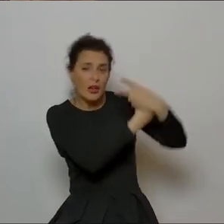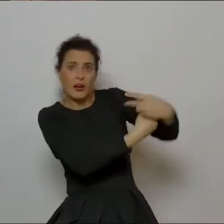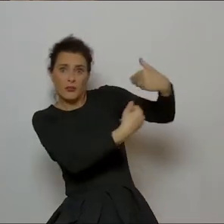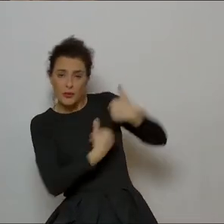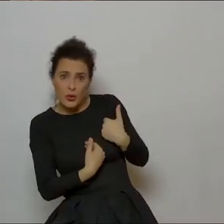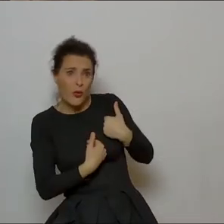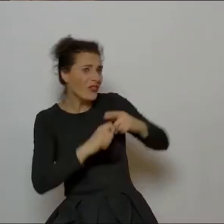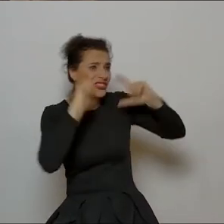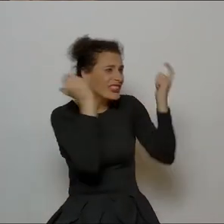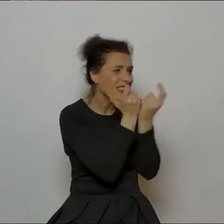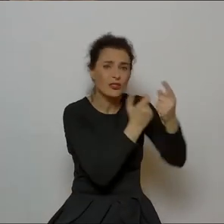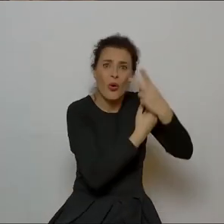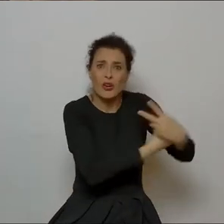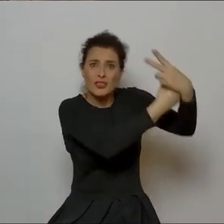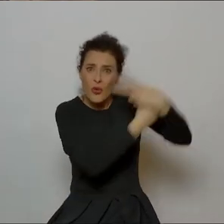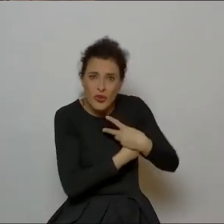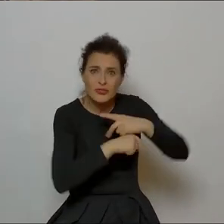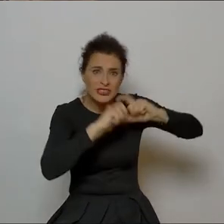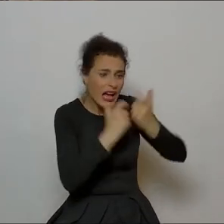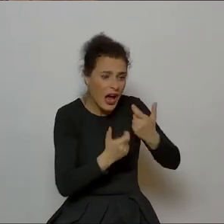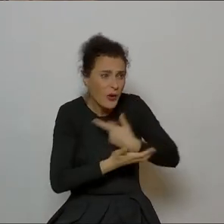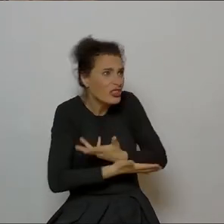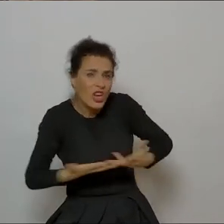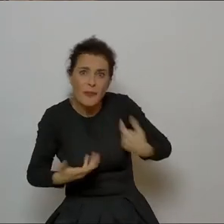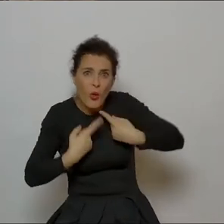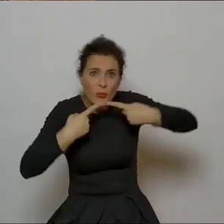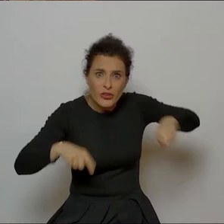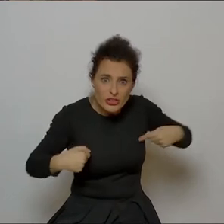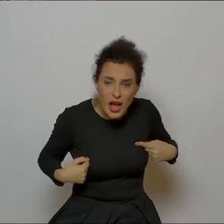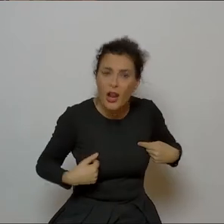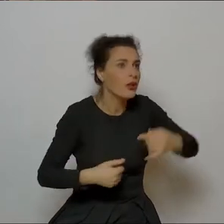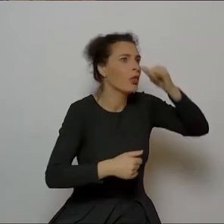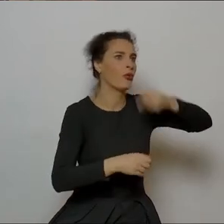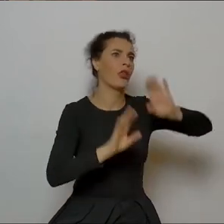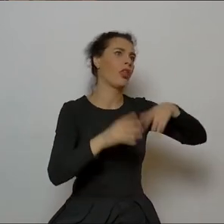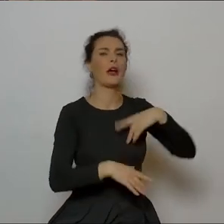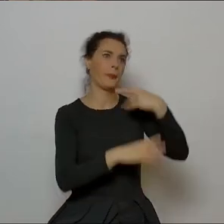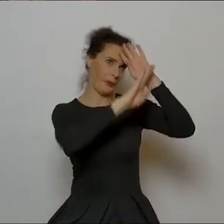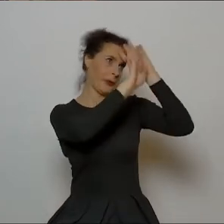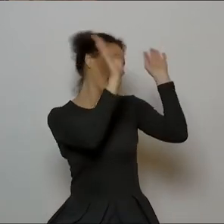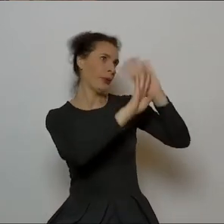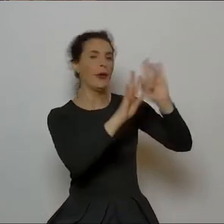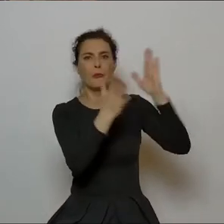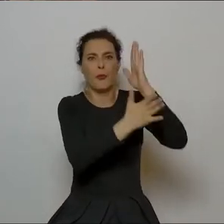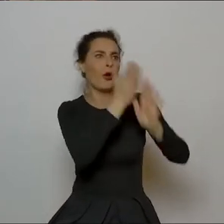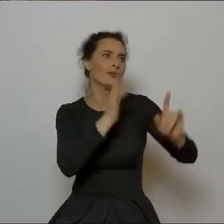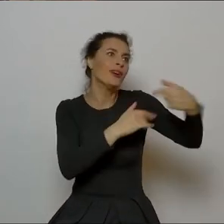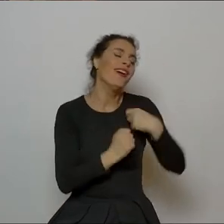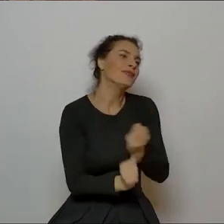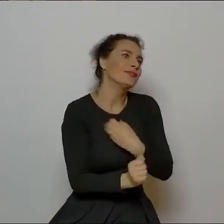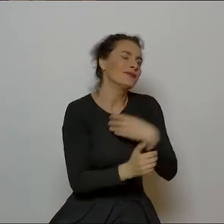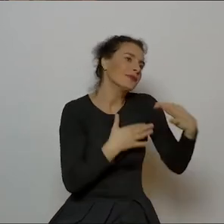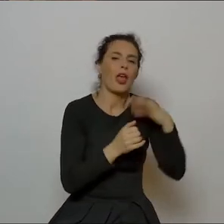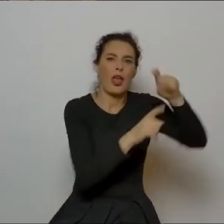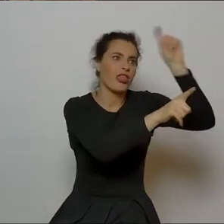swoje dzieje. Nie może tak lekko myślnie po prostu połączyć się z